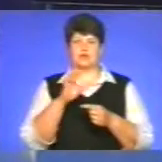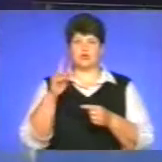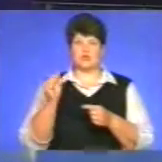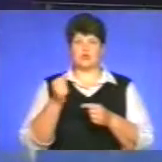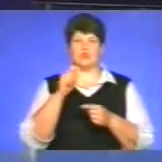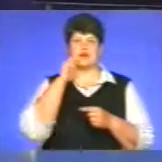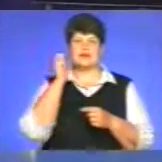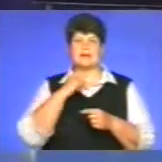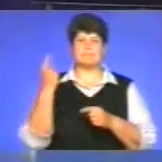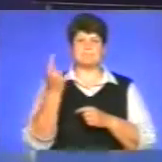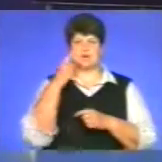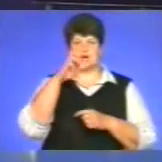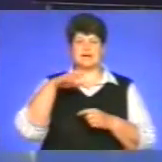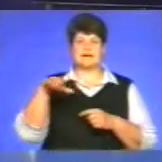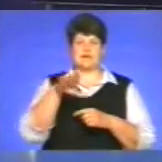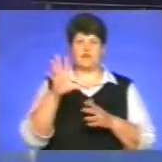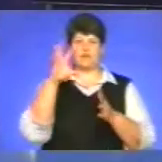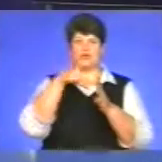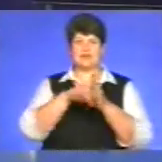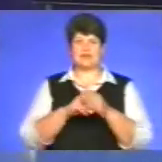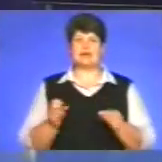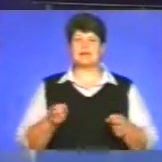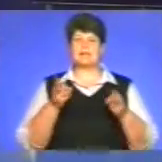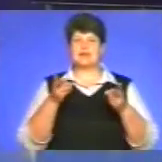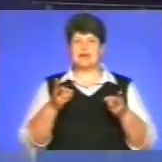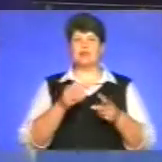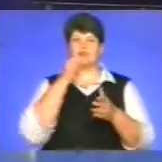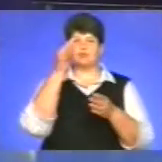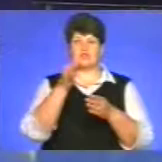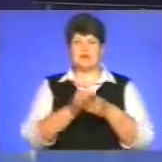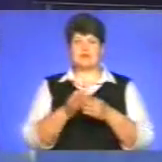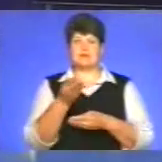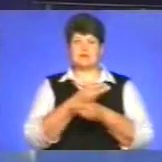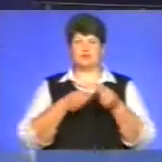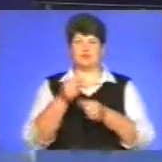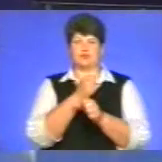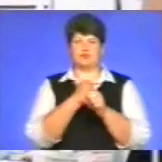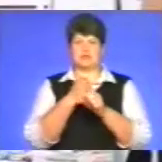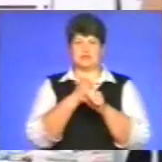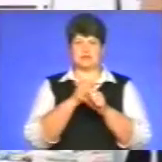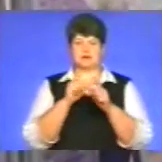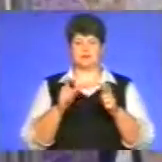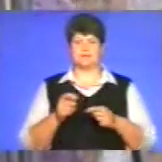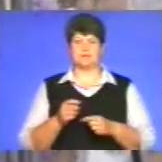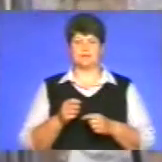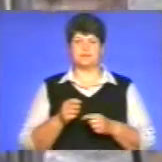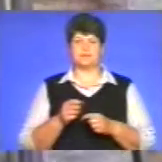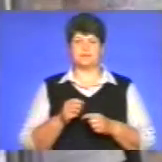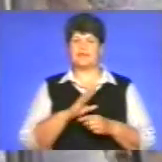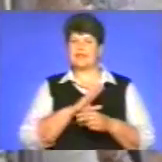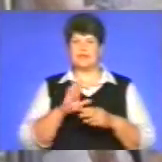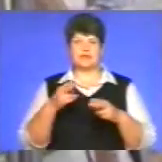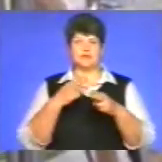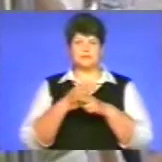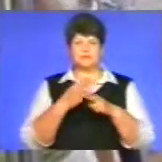одна з перших країн СНД впровадила кримінальну відповідальність за підробку лікарських засобів. Не на шкодь. Цю